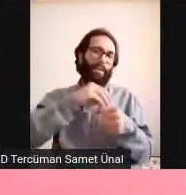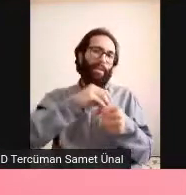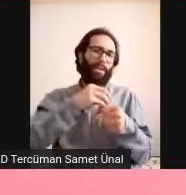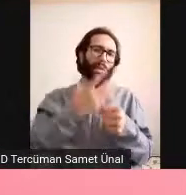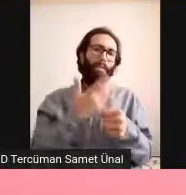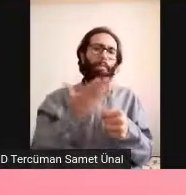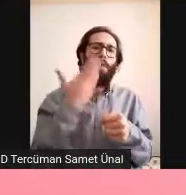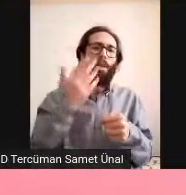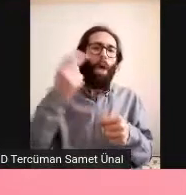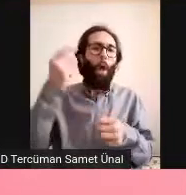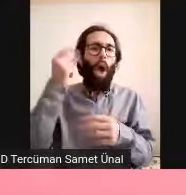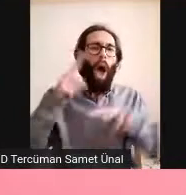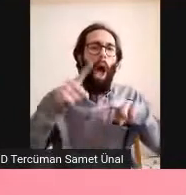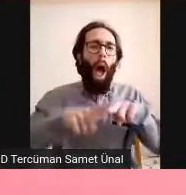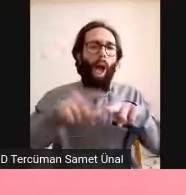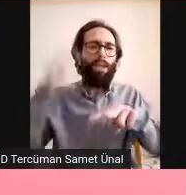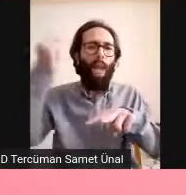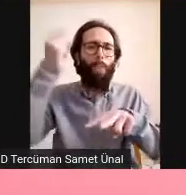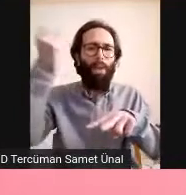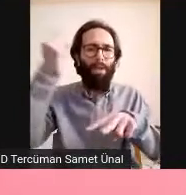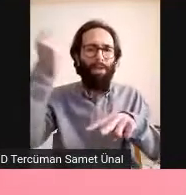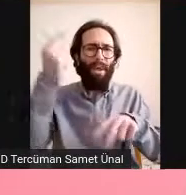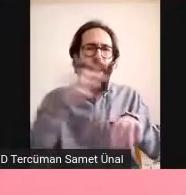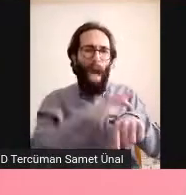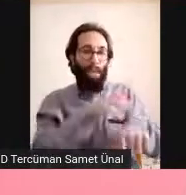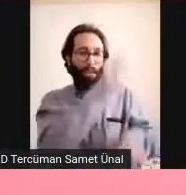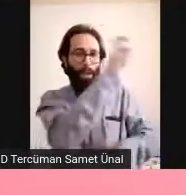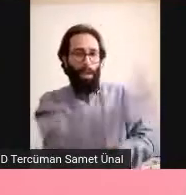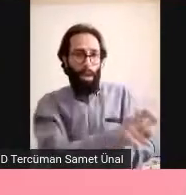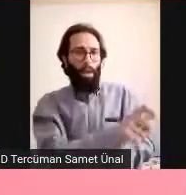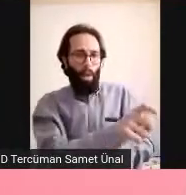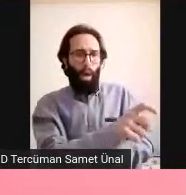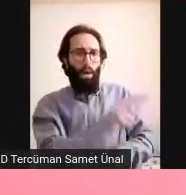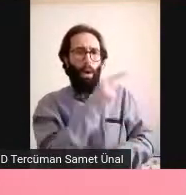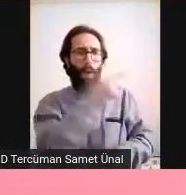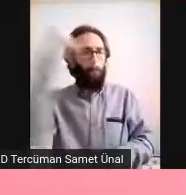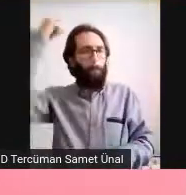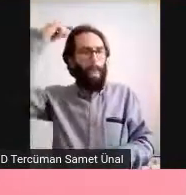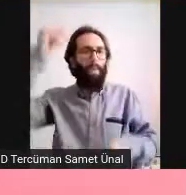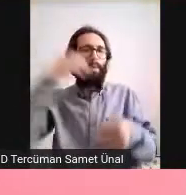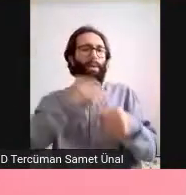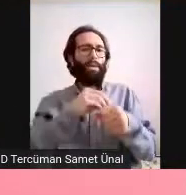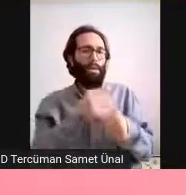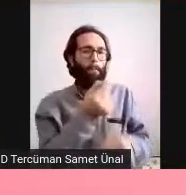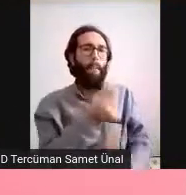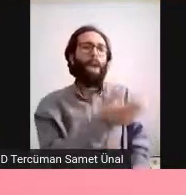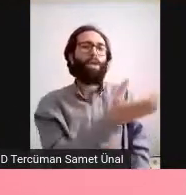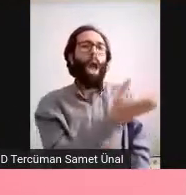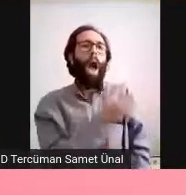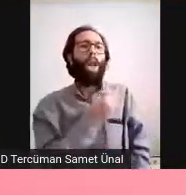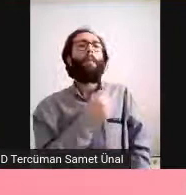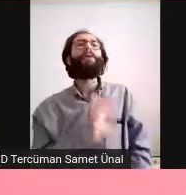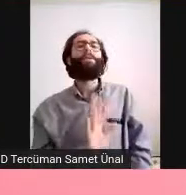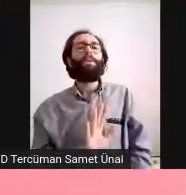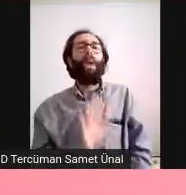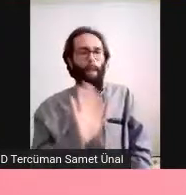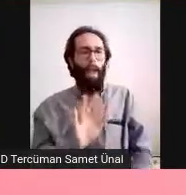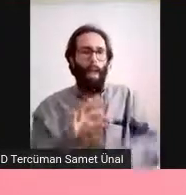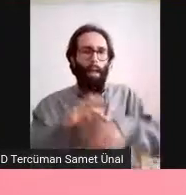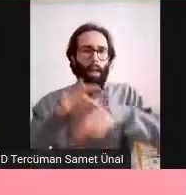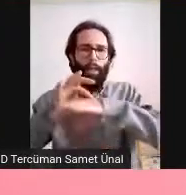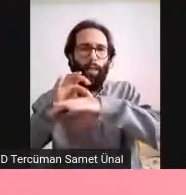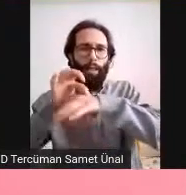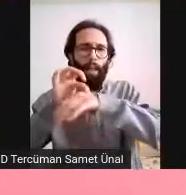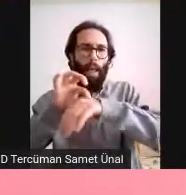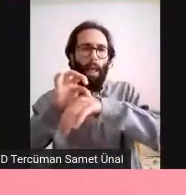örnek alamazsın ama deri biyopsisi alabilirsin. Deri biyopsisi böyle küçücük bir tane ucu olan bir şey